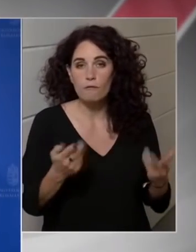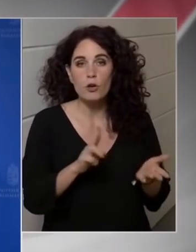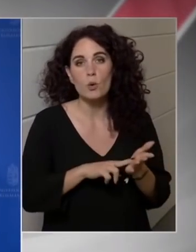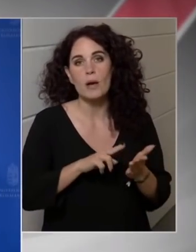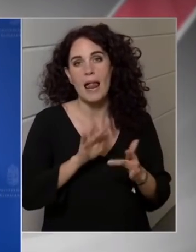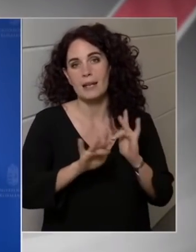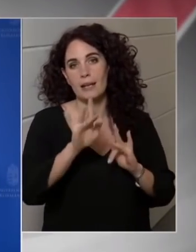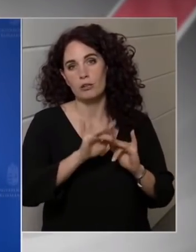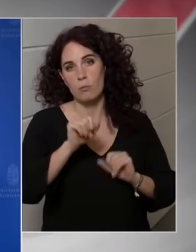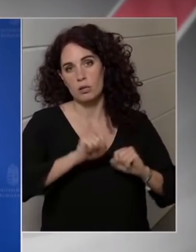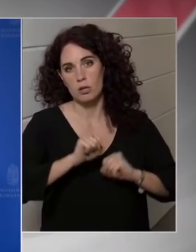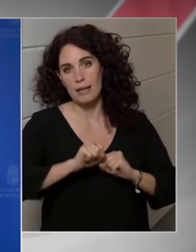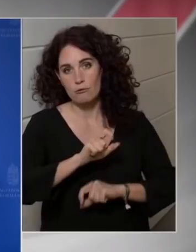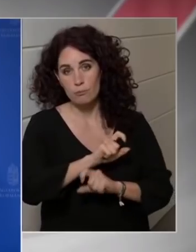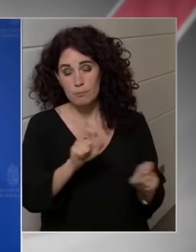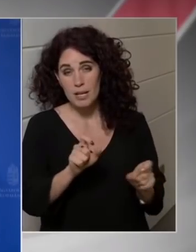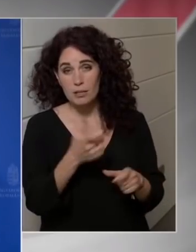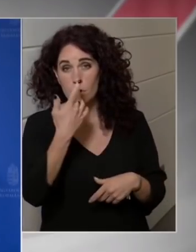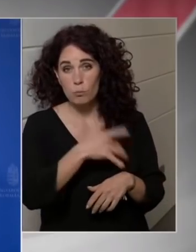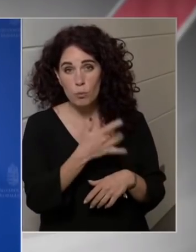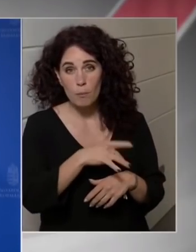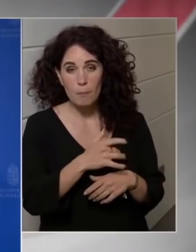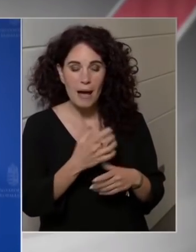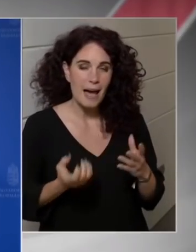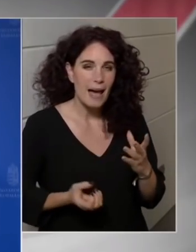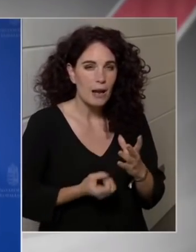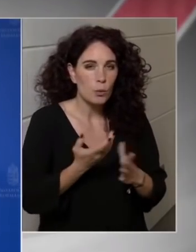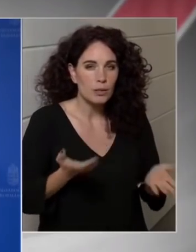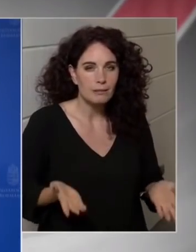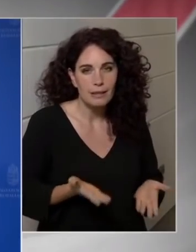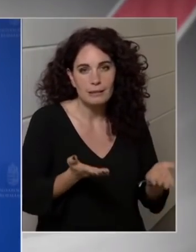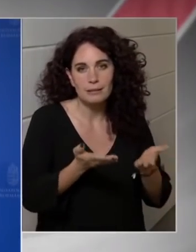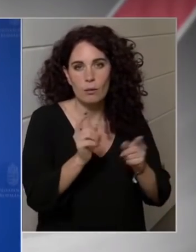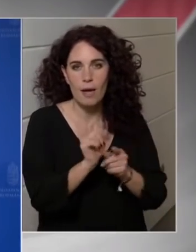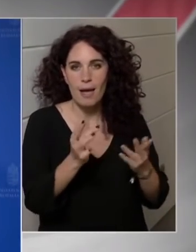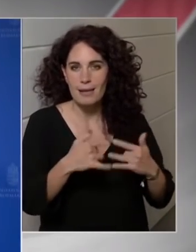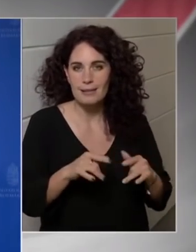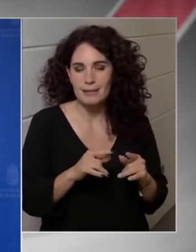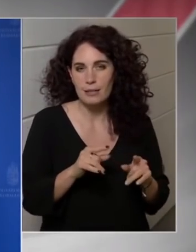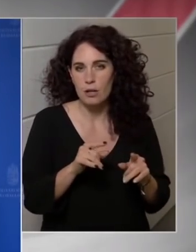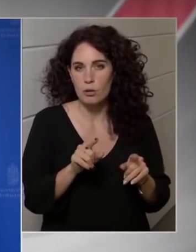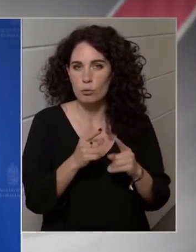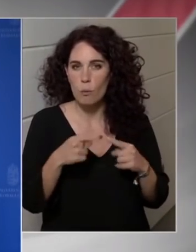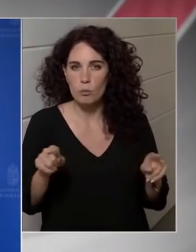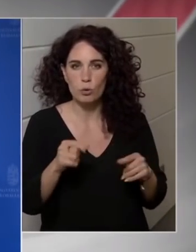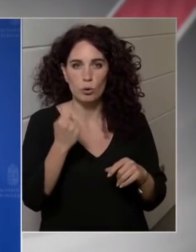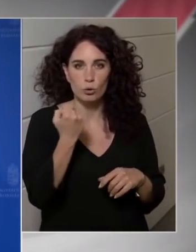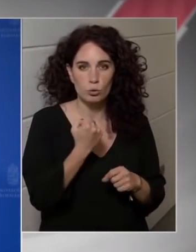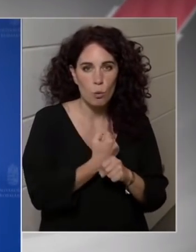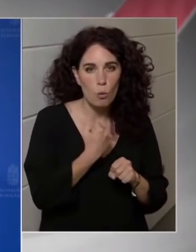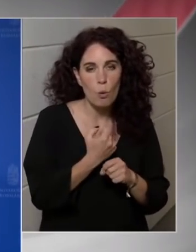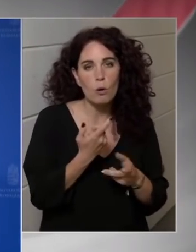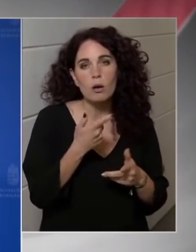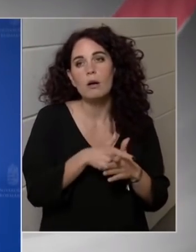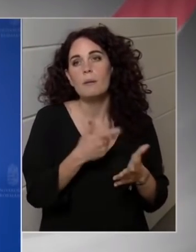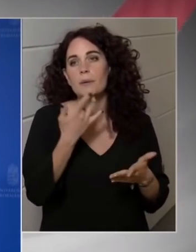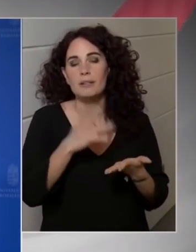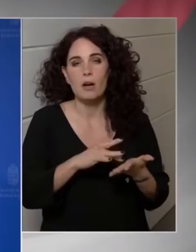magatartása folytán megpróbál előidézni, vagy előidézett egy olyan helyzet, ahogy különböző dolgok, mint az RRF, mint az